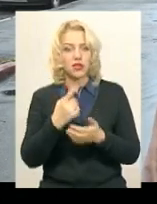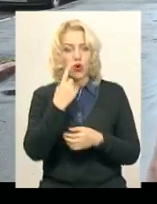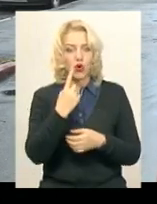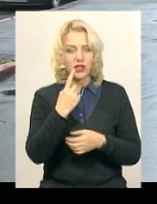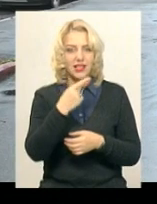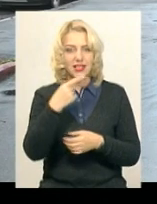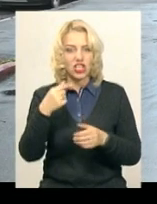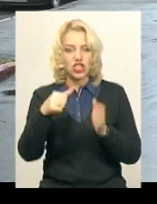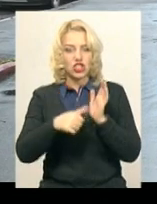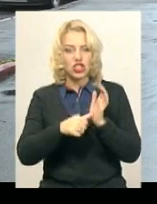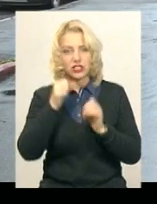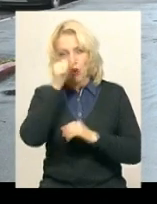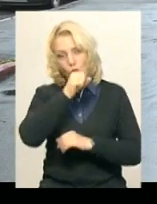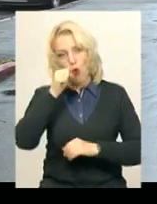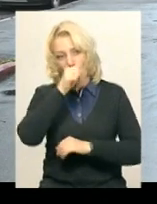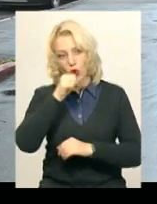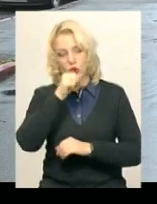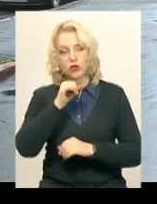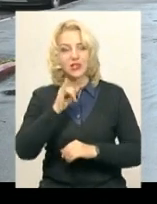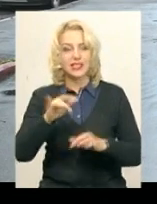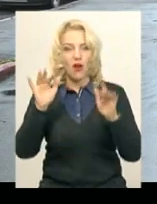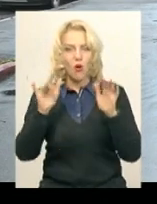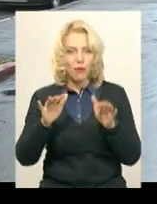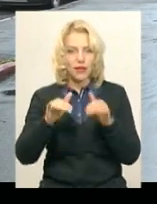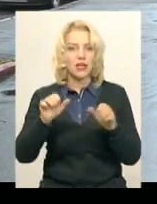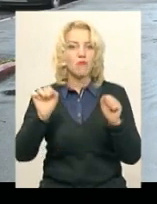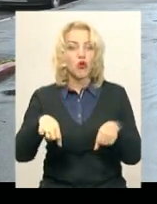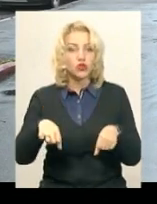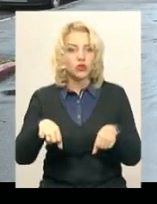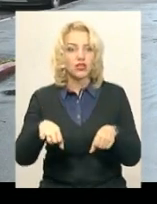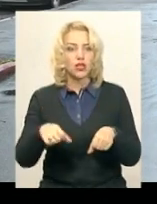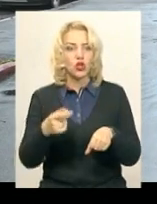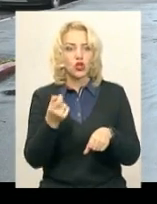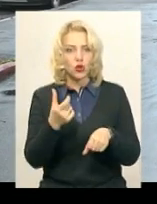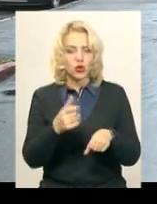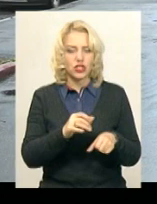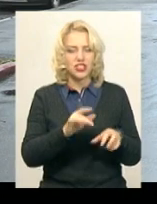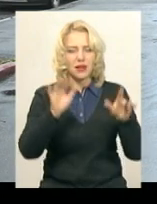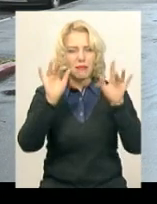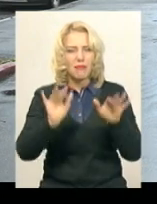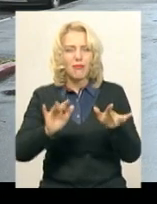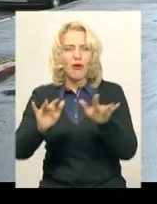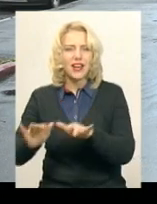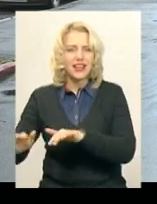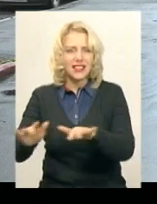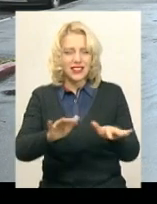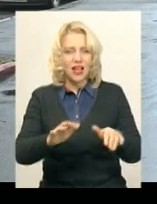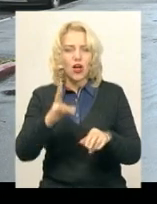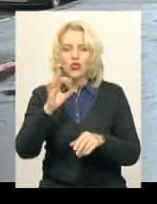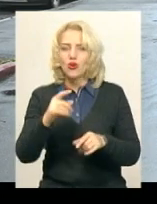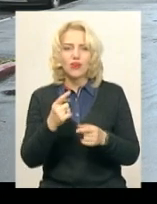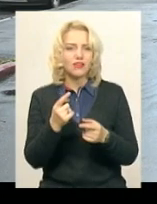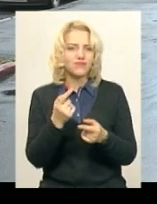градусів морозу, опади можуть трошки покрити землю, але опади будуть